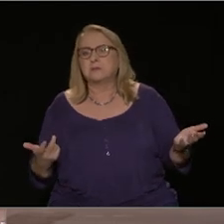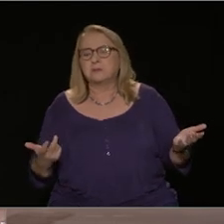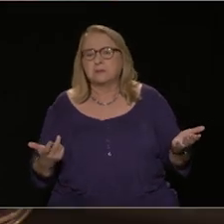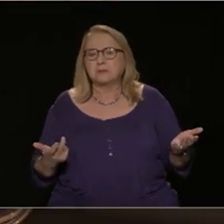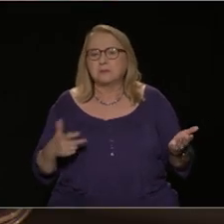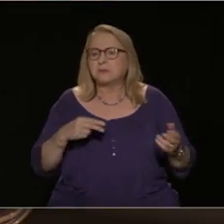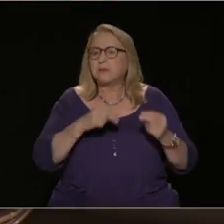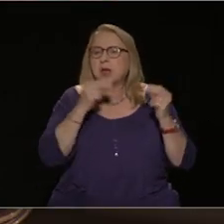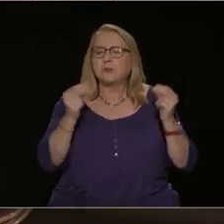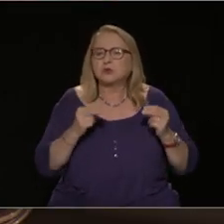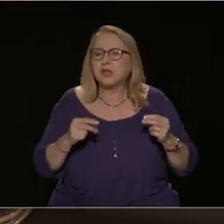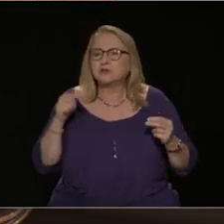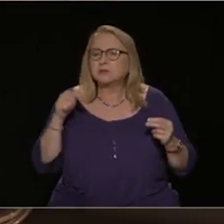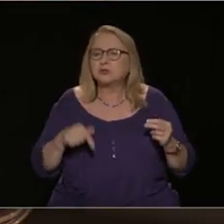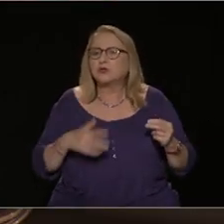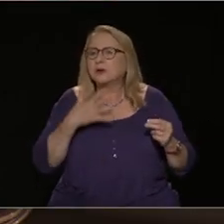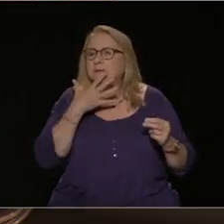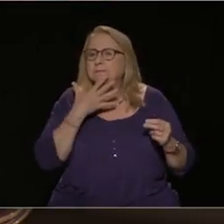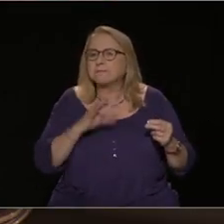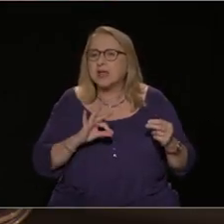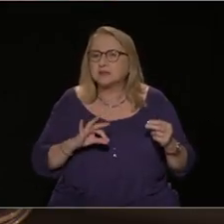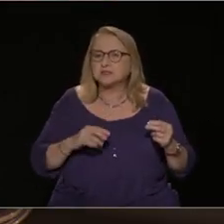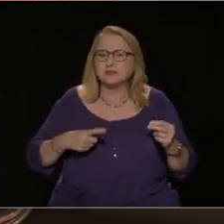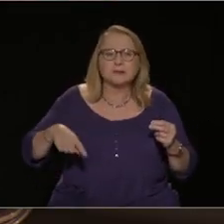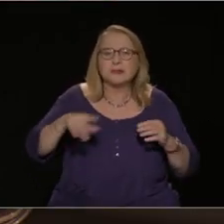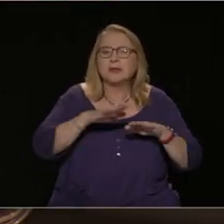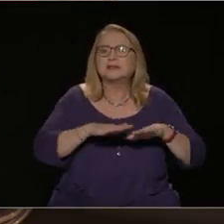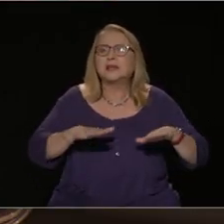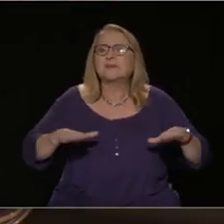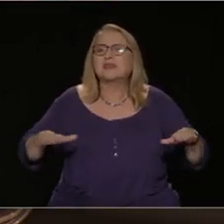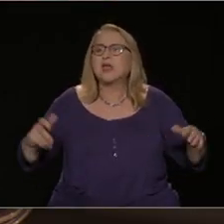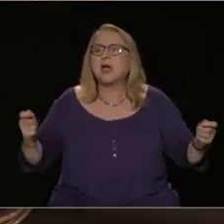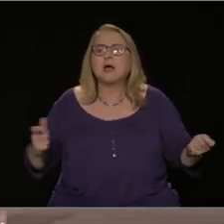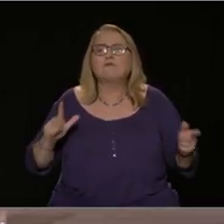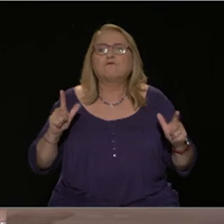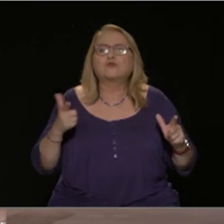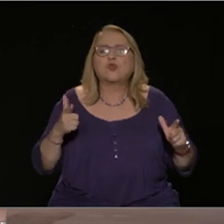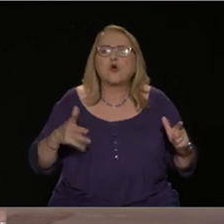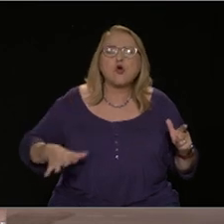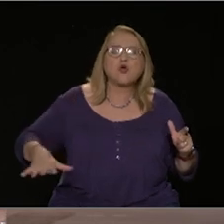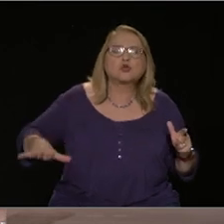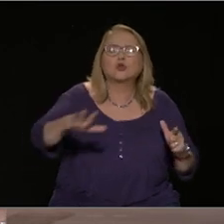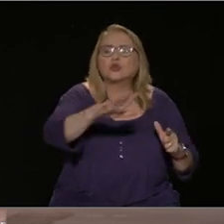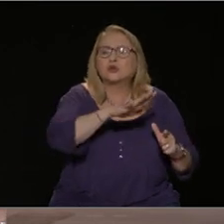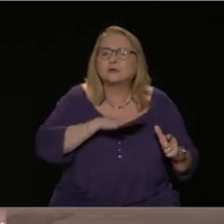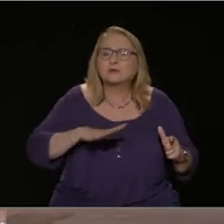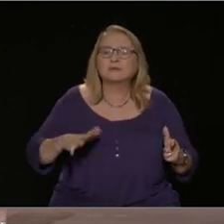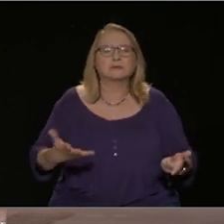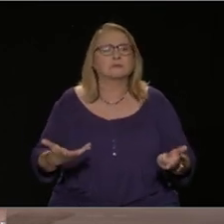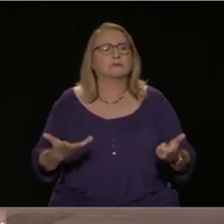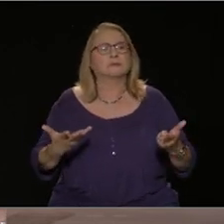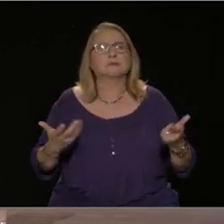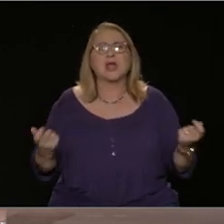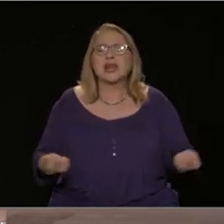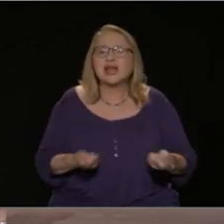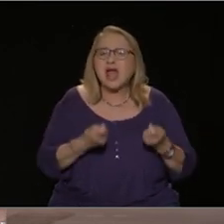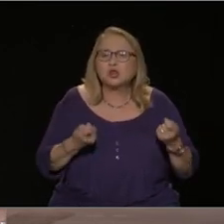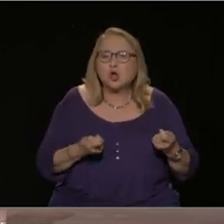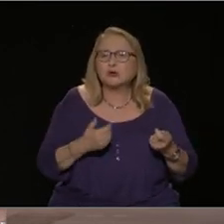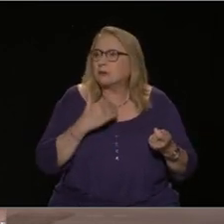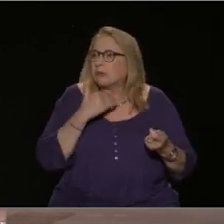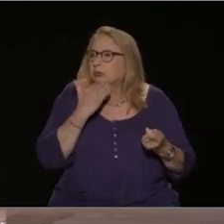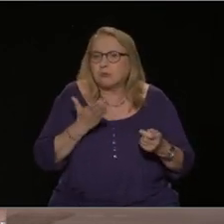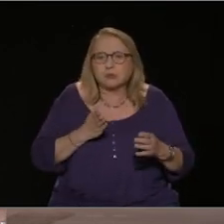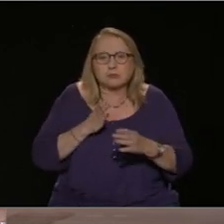οδηγώντας, ας πούμε, και σε έναν ταξικό αποκλεισμό των παιδιών της εργατικής τάξης και των λαϊκών στρωμάτων από την εκπαίδευση και βέβαια είναι η